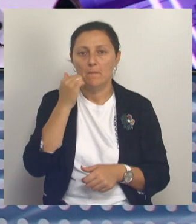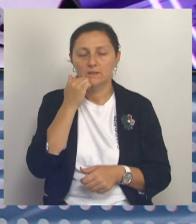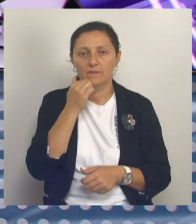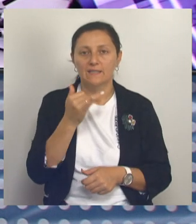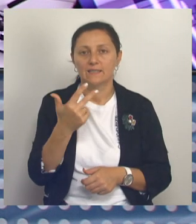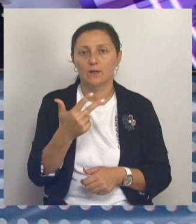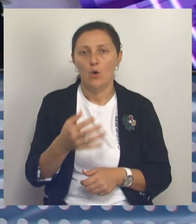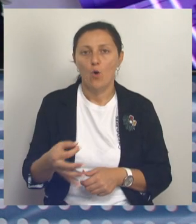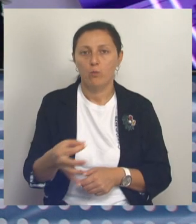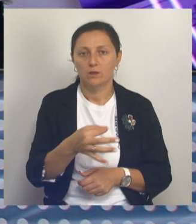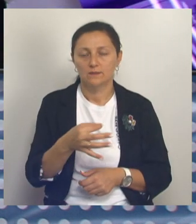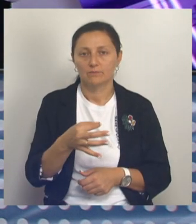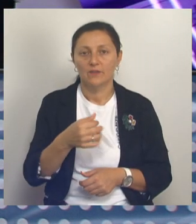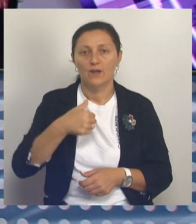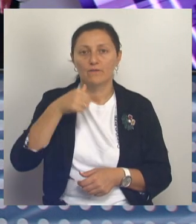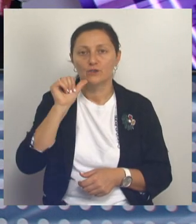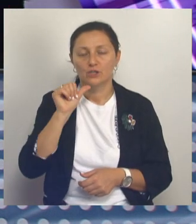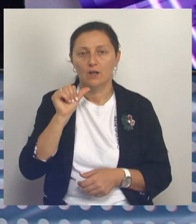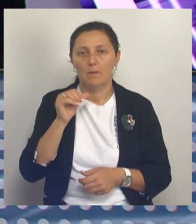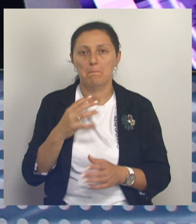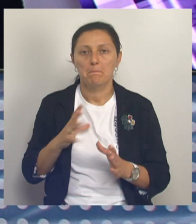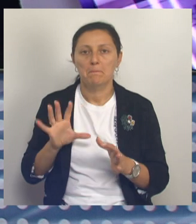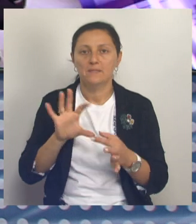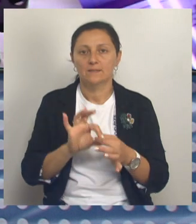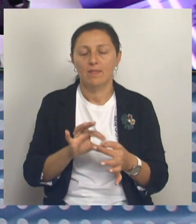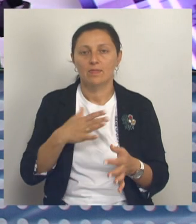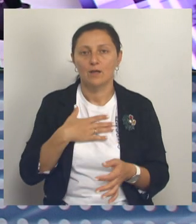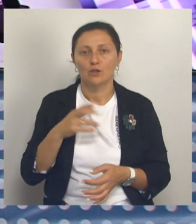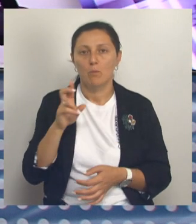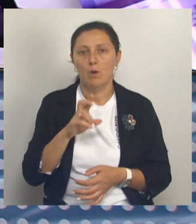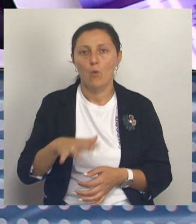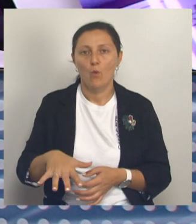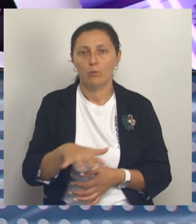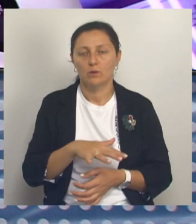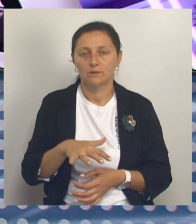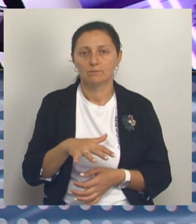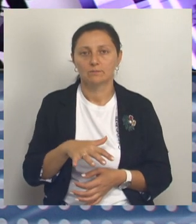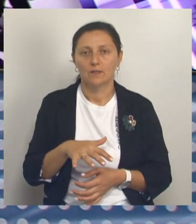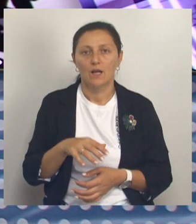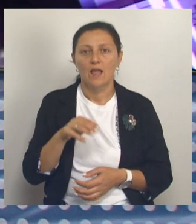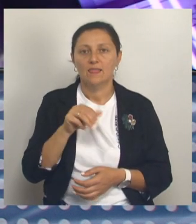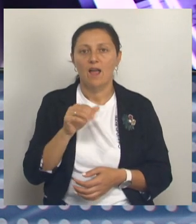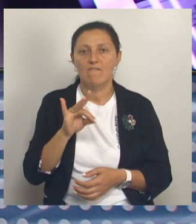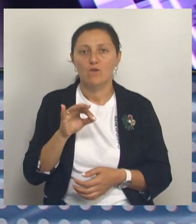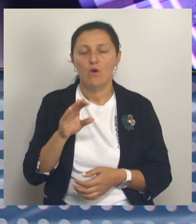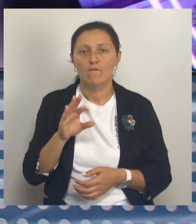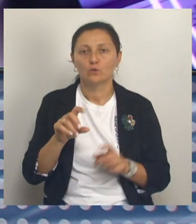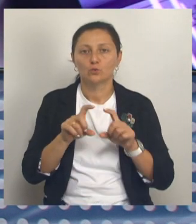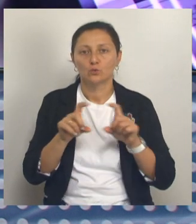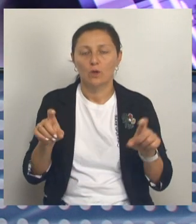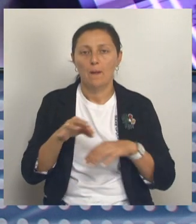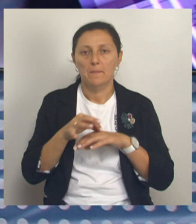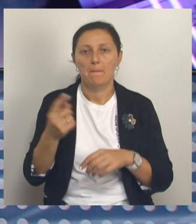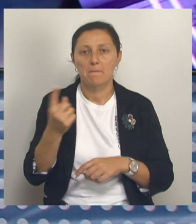еще трех областей. Вчера к участникам присоединилась и наша Белгородская область. В Тавровской школе «Формула успеха» прошел